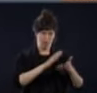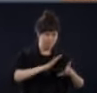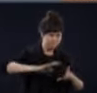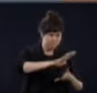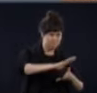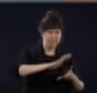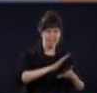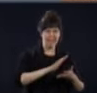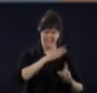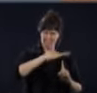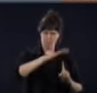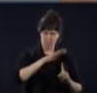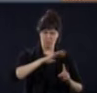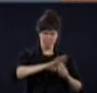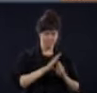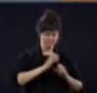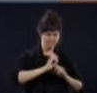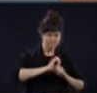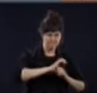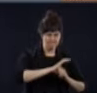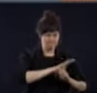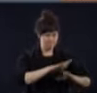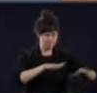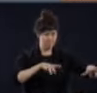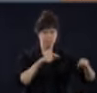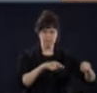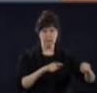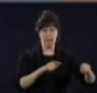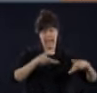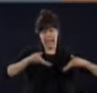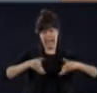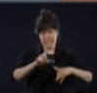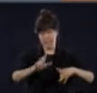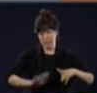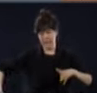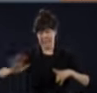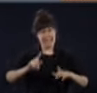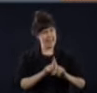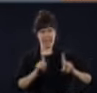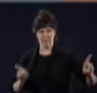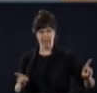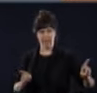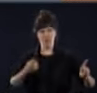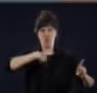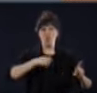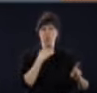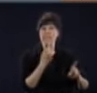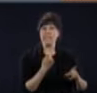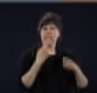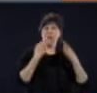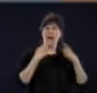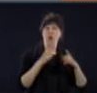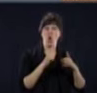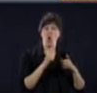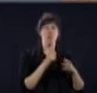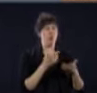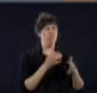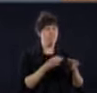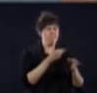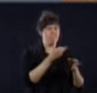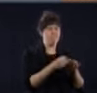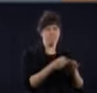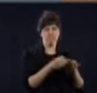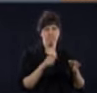Québec. Et il faut en tenir compte, d'ailleurs, dans les mesures de déconfinement. On a parlé d'une semaine plus tard. Et évidemment, on va le